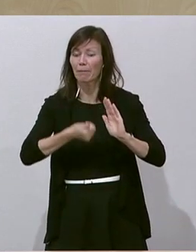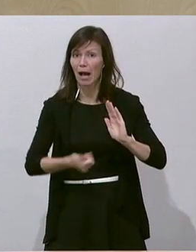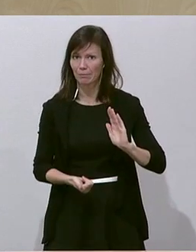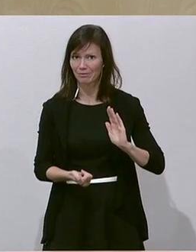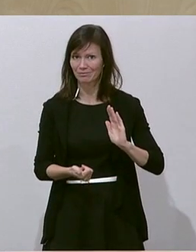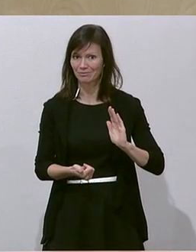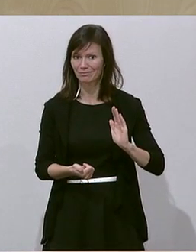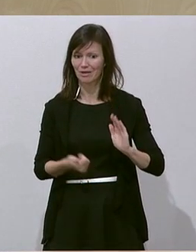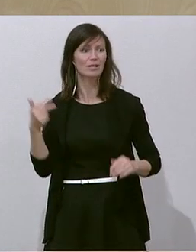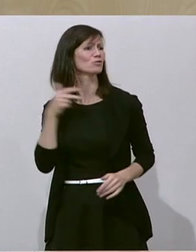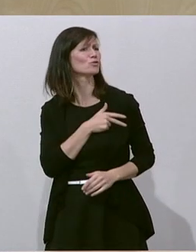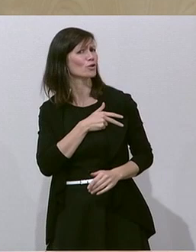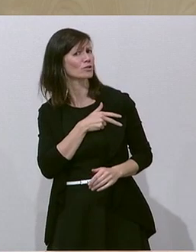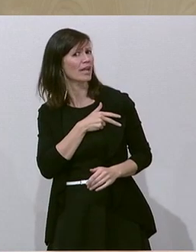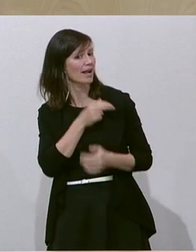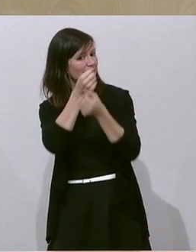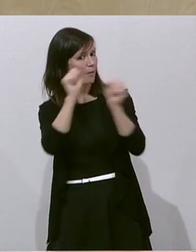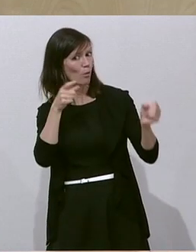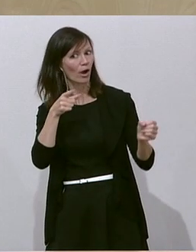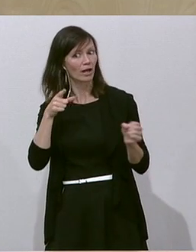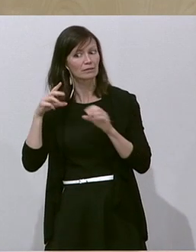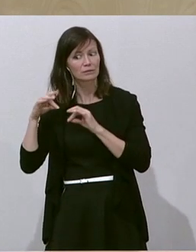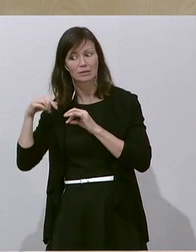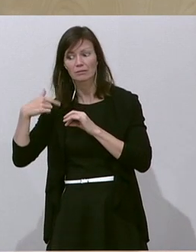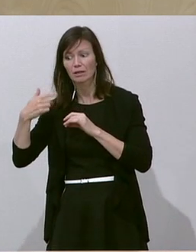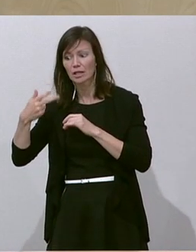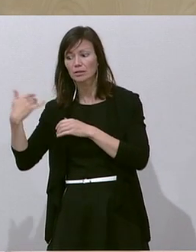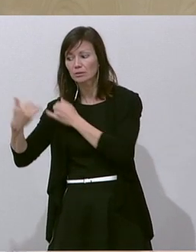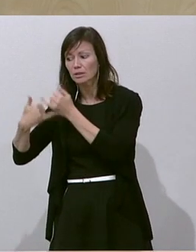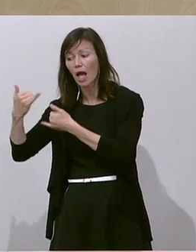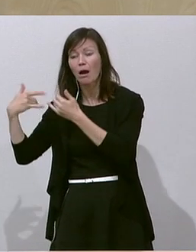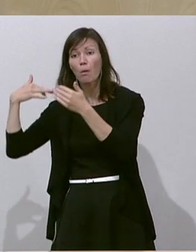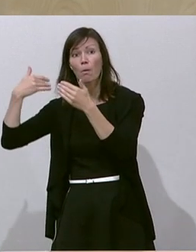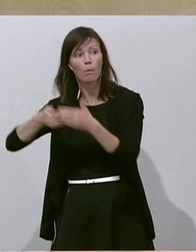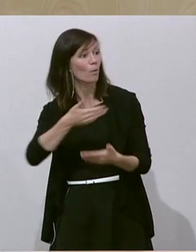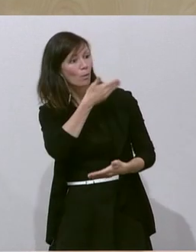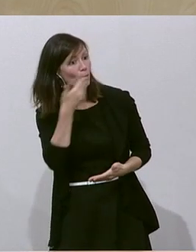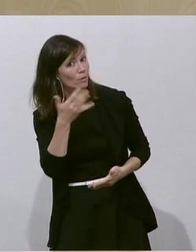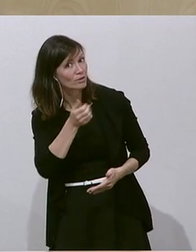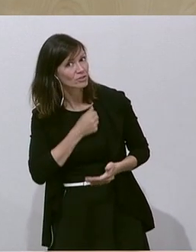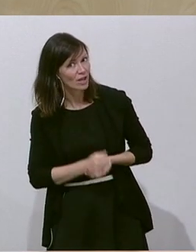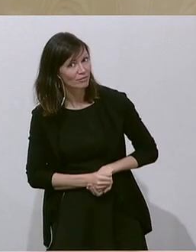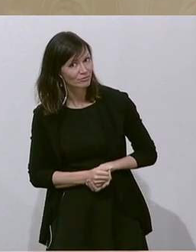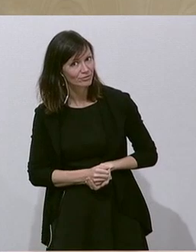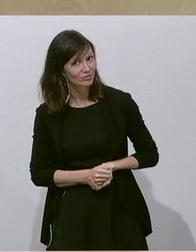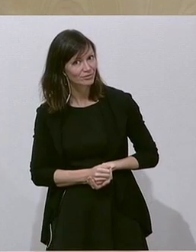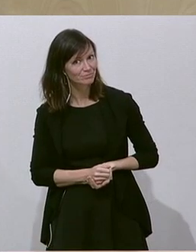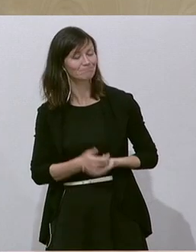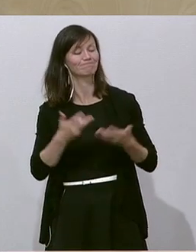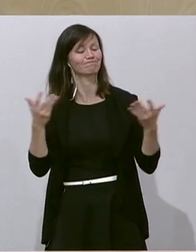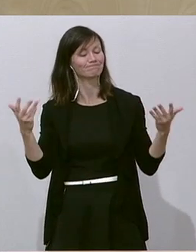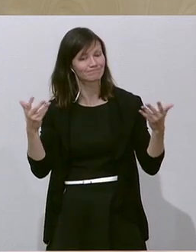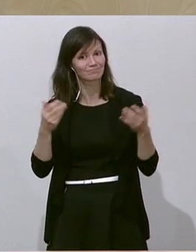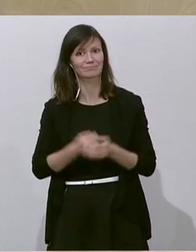haben Sie in Jahrzehnten nicht zusammengebracht. Das haben Sie in Jahrzehnten nicht zusammengebracht. Und